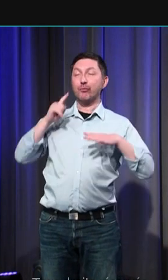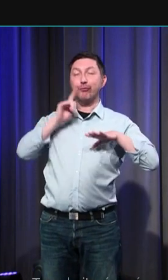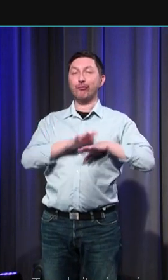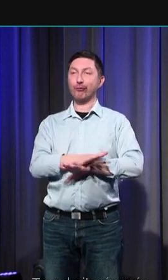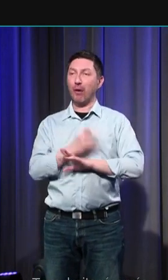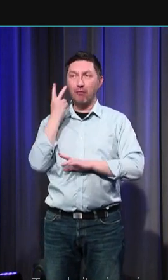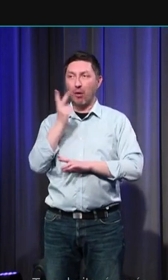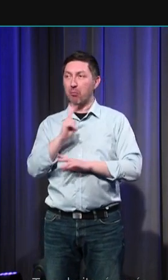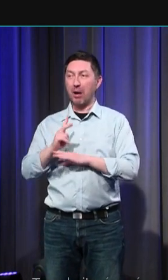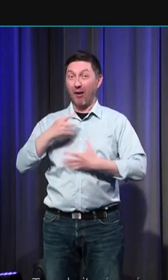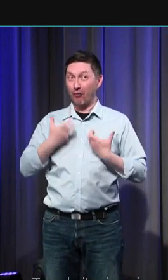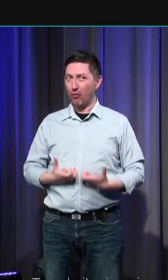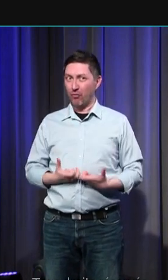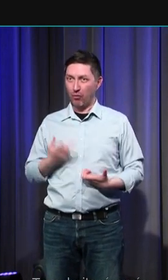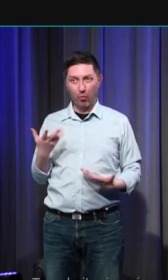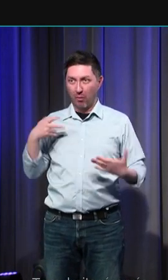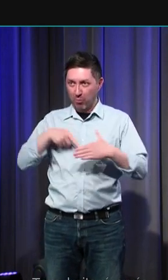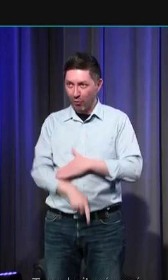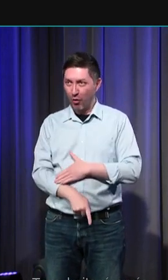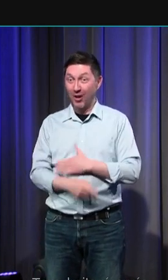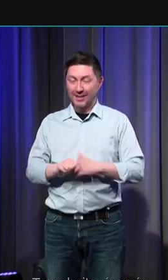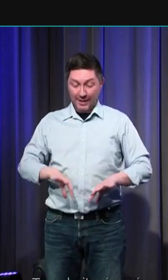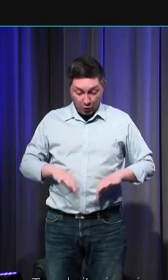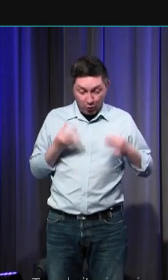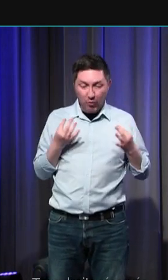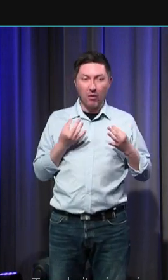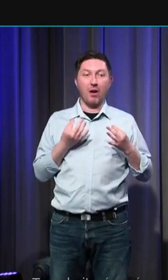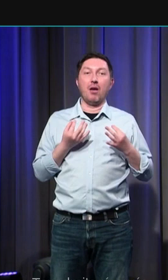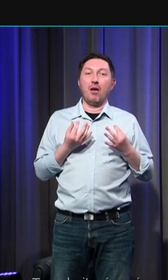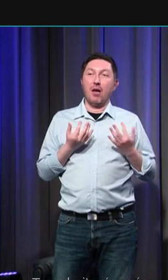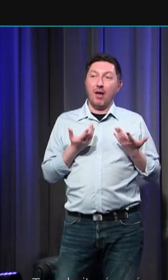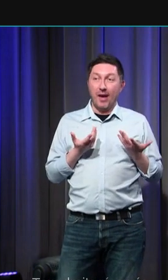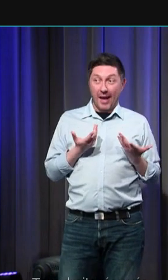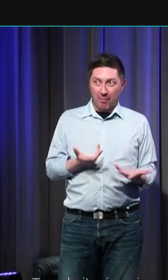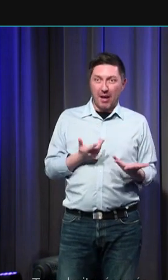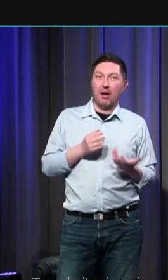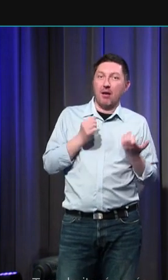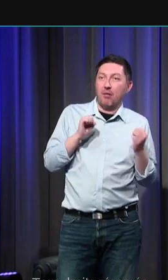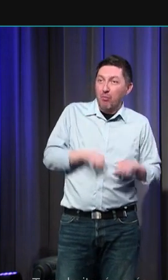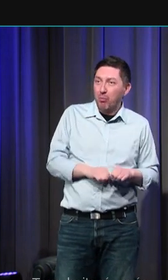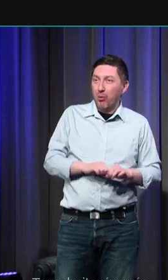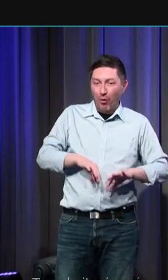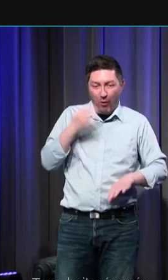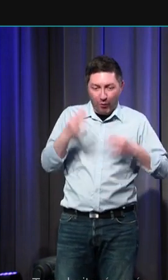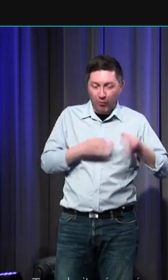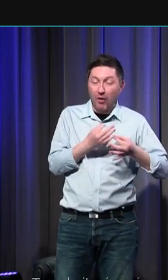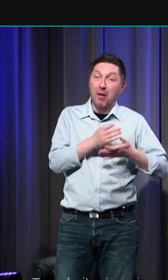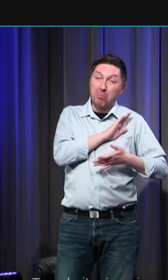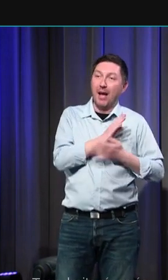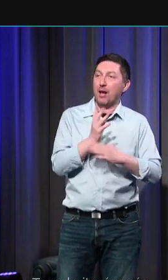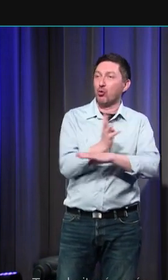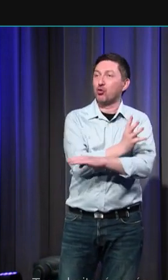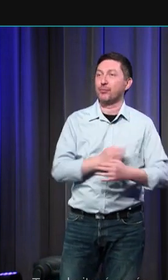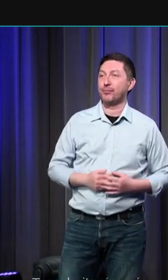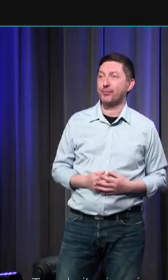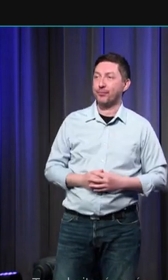motivations profondes, nos valeurs morales. Elles sont à la fois, pour Augustin et